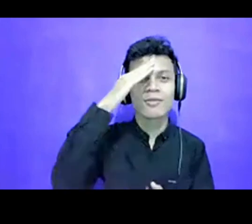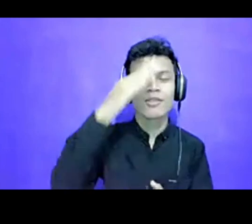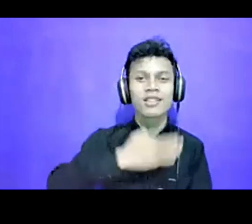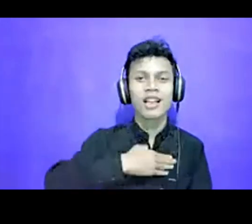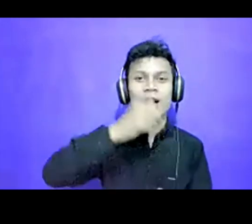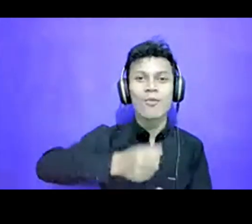warahmatullahi wabarakatuh.